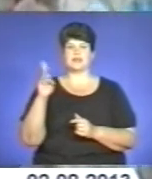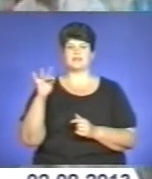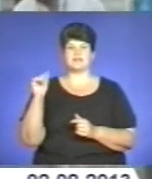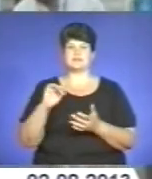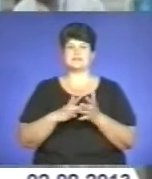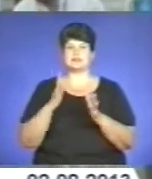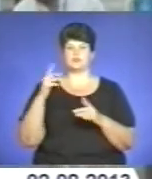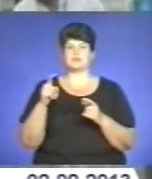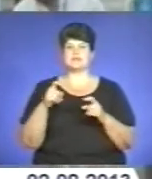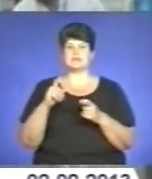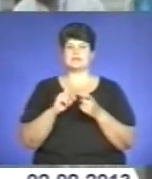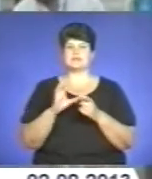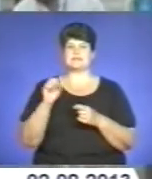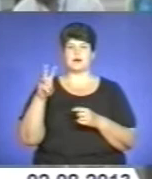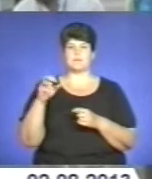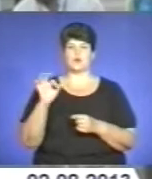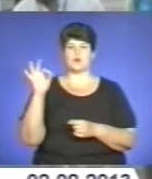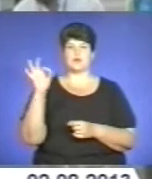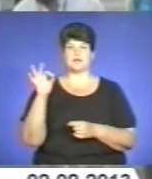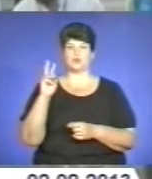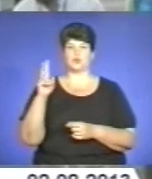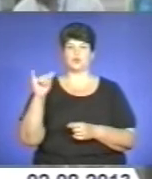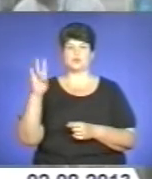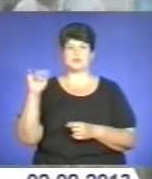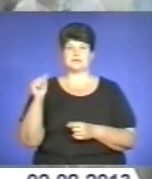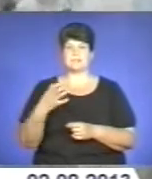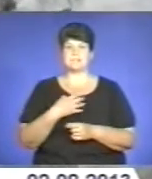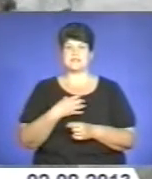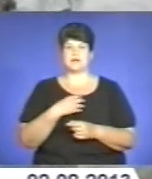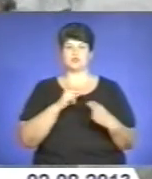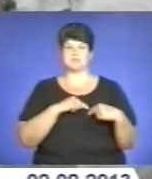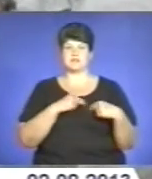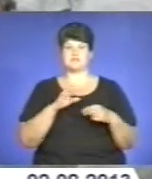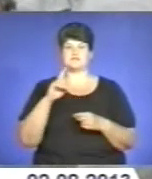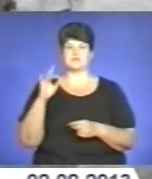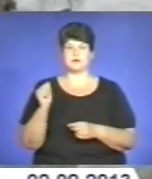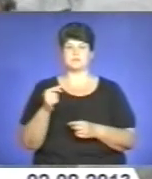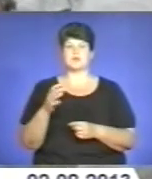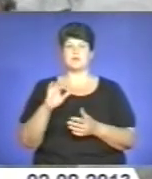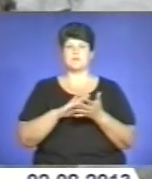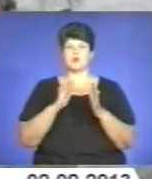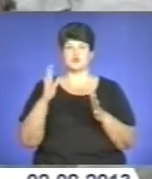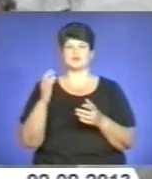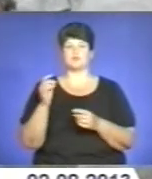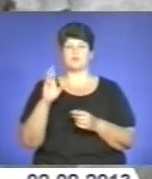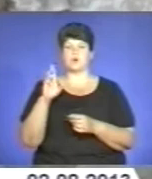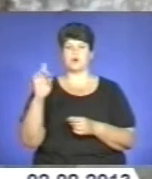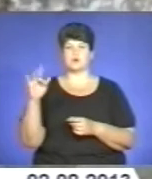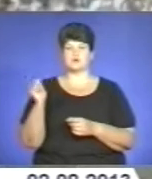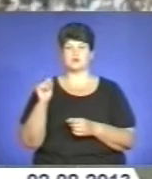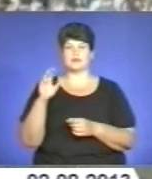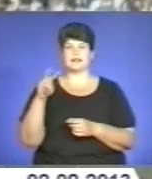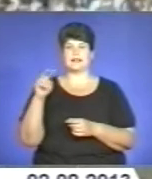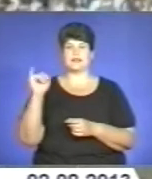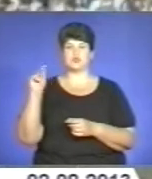стрібну призерку з боротьби самбо Олену Куницьку. Медалю за працею і звитягу нагороджено бронзову призерку з боротьби самбо Михайла